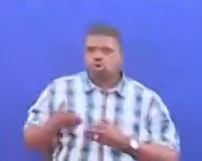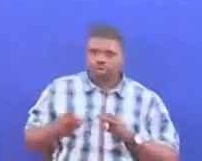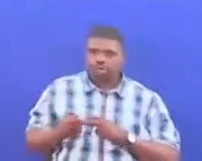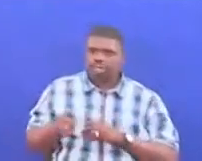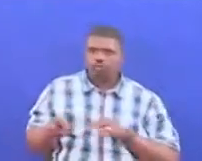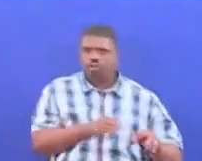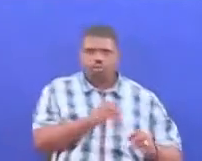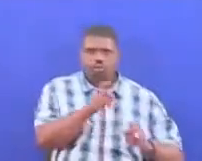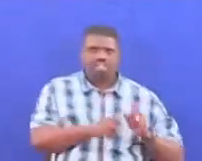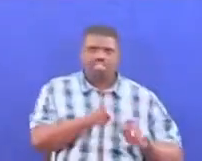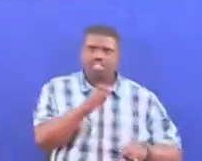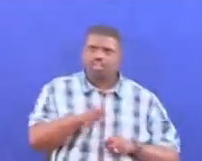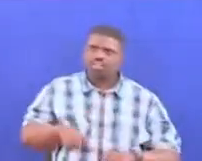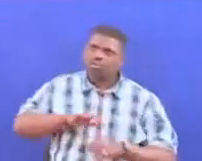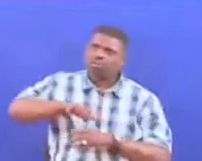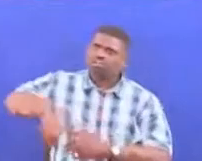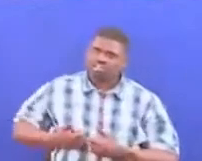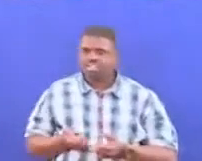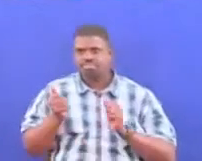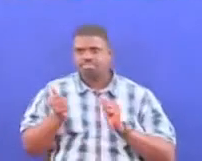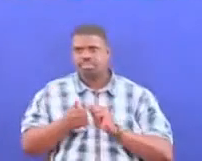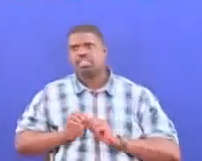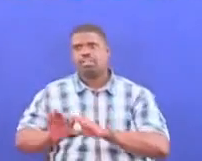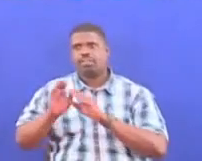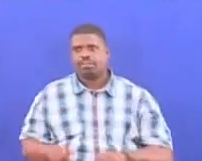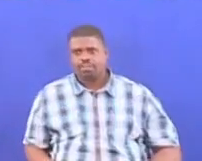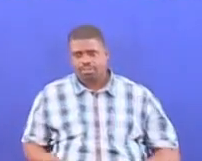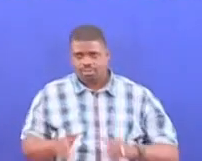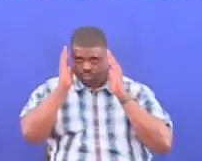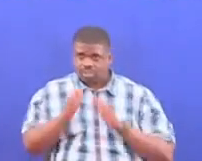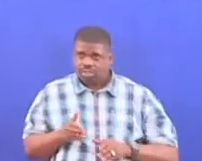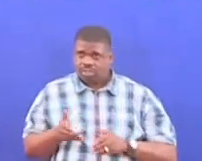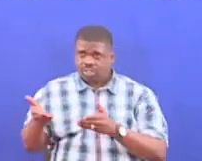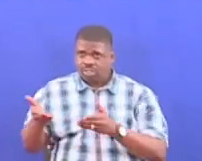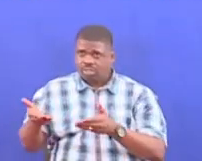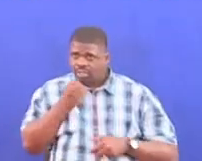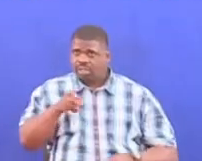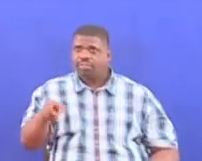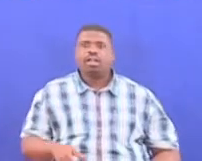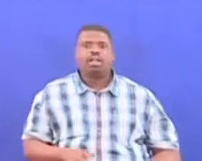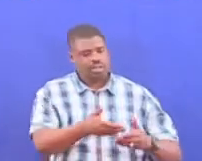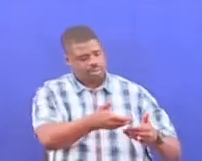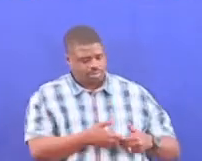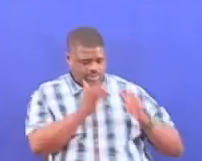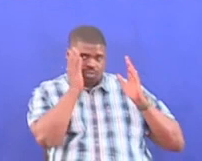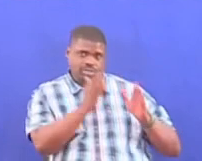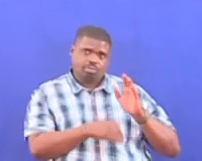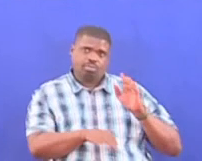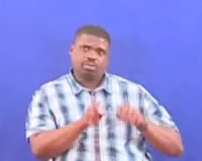Wanashindana na wananchi kuwakilisi Mwishwa Esther, tarifa unaipokia hiyo? Tarifa unaipokia mwishwa monyekiti